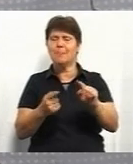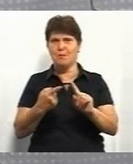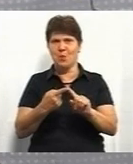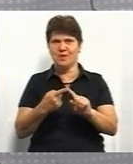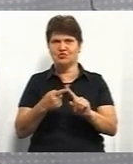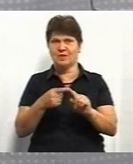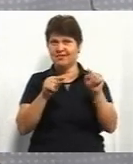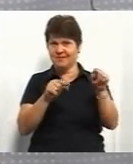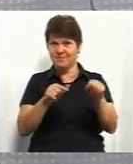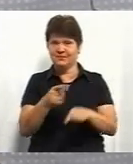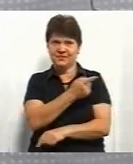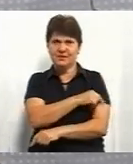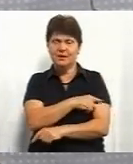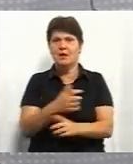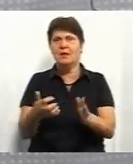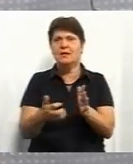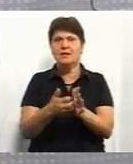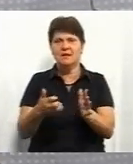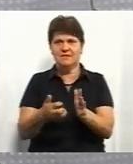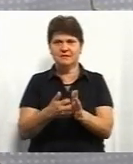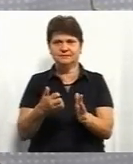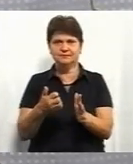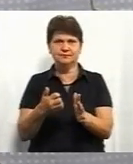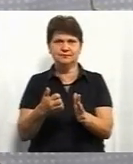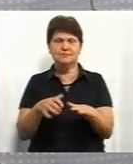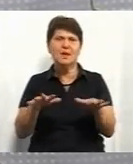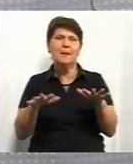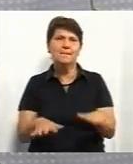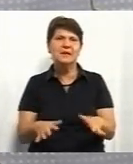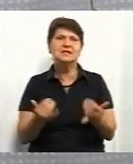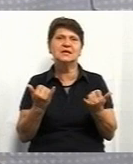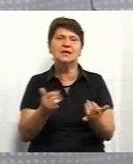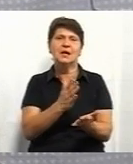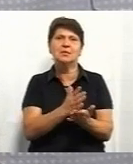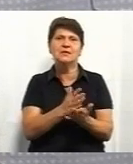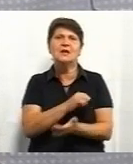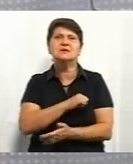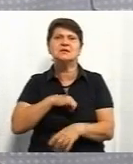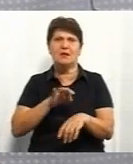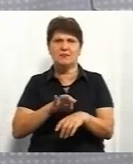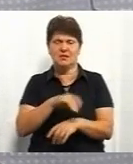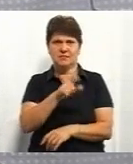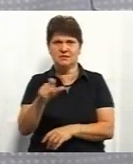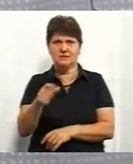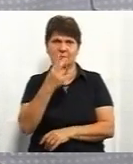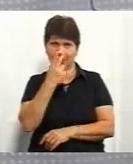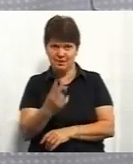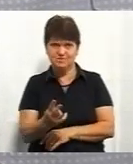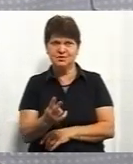лікарні не вистачає місця для перебування самих пацієнтів, як ви бачили,